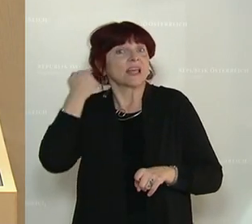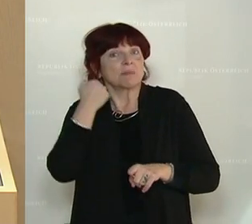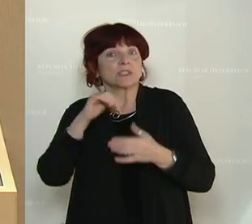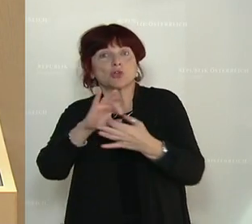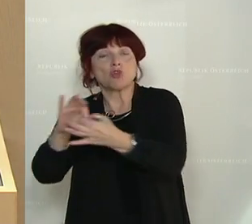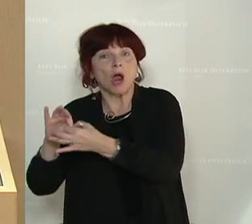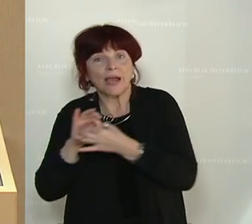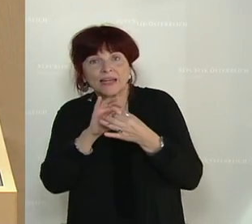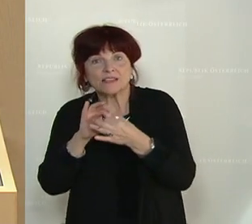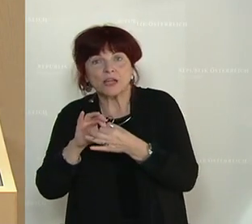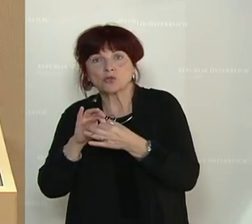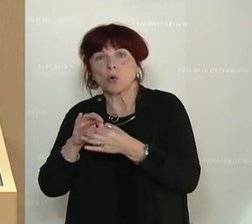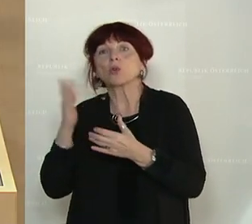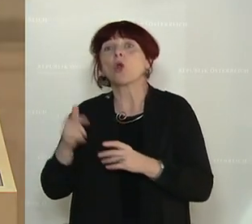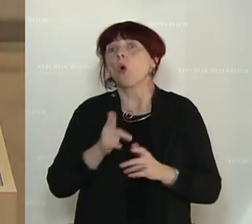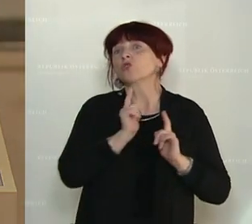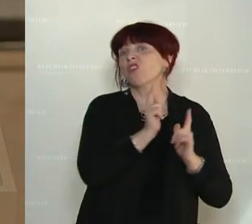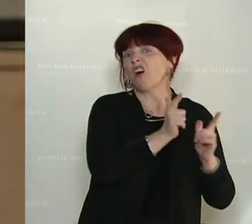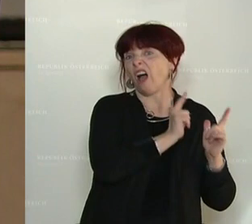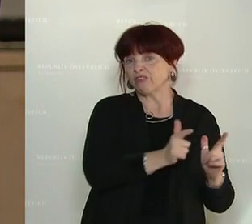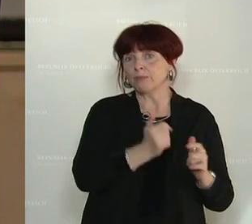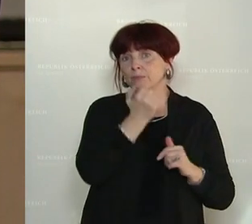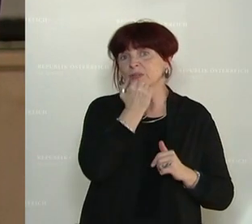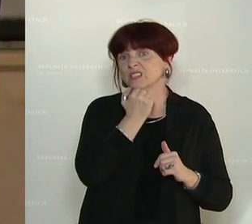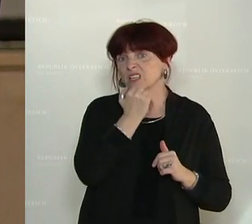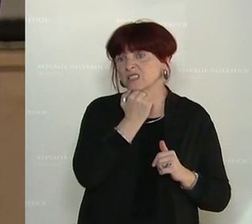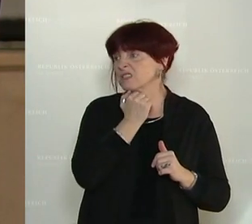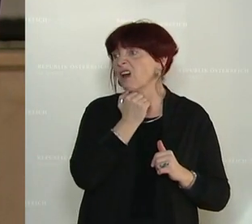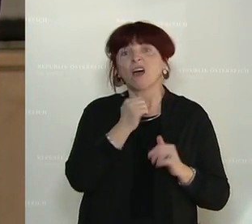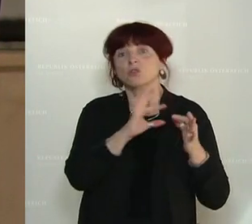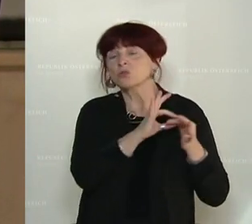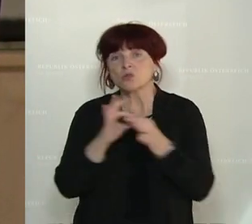Da sind Sie im Verzug, Herr Minister, da gibt es ganz, ganz dringenden Handlungsbedarf.